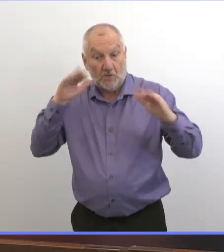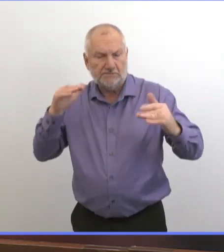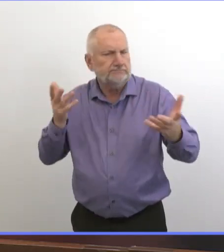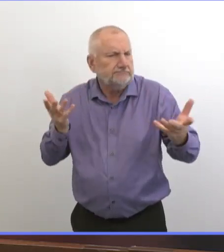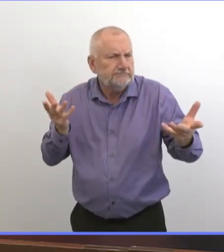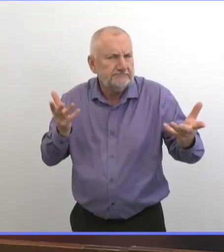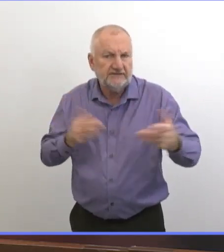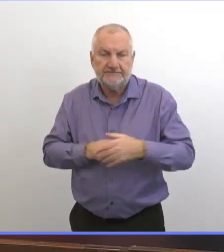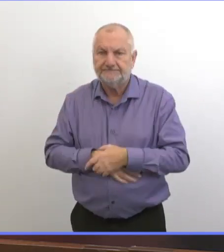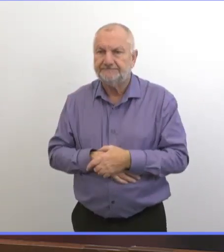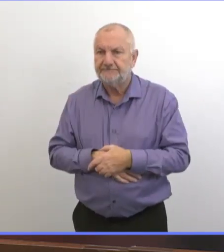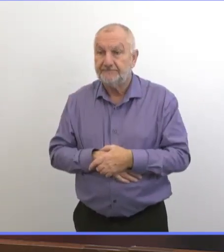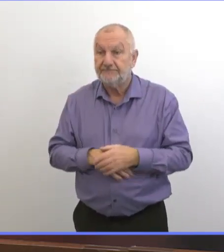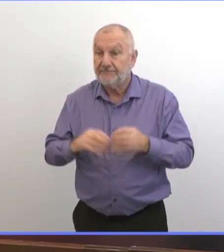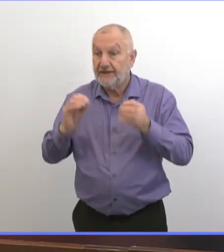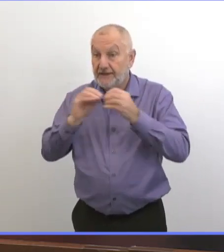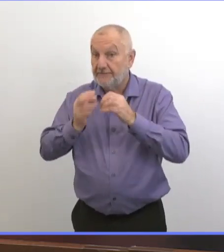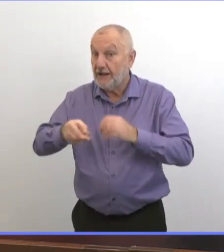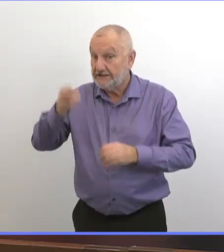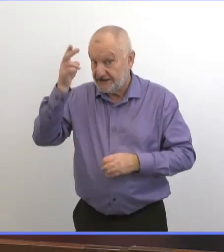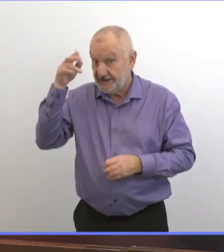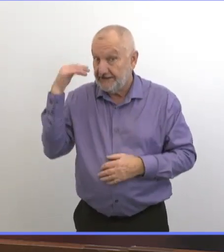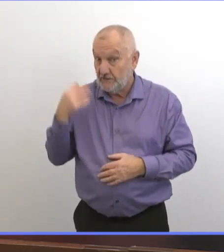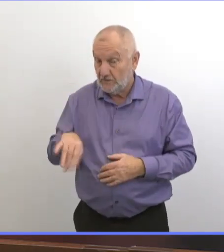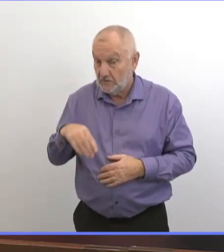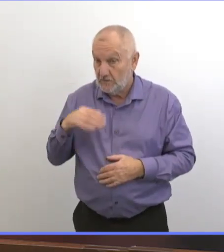pour lesquels on s'est préparé lors de la première vague,